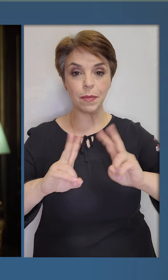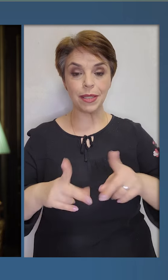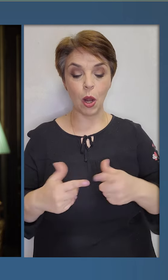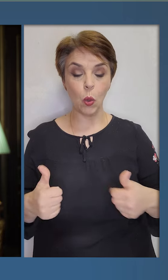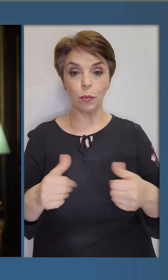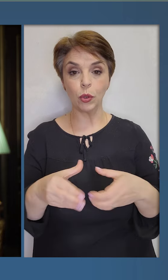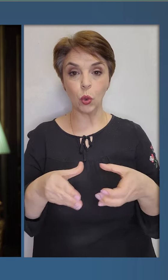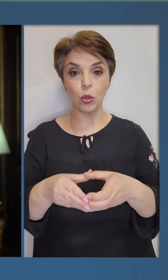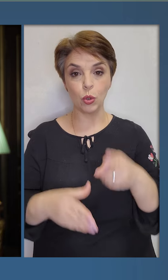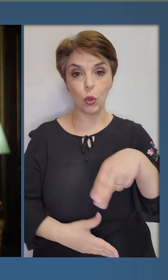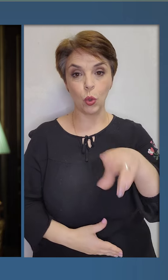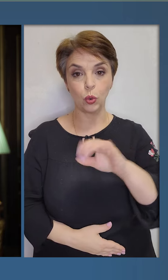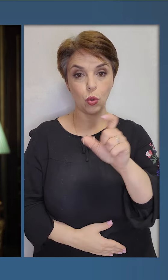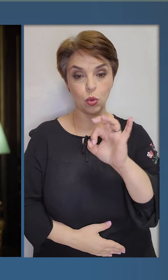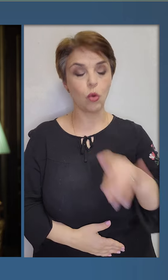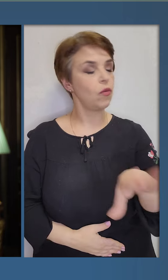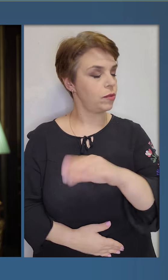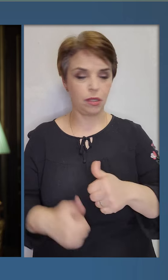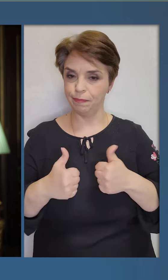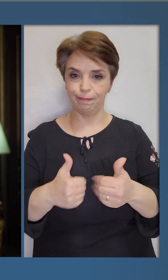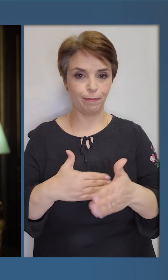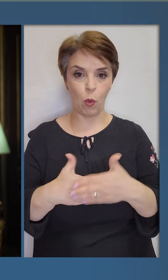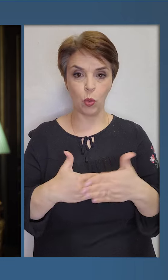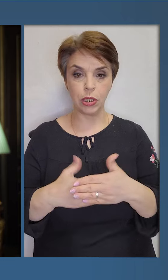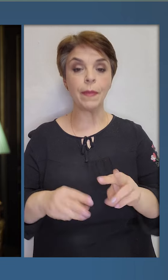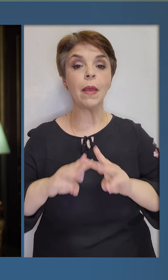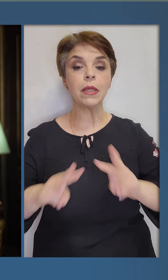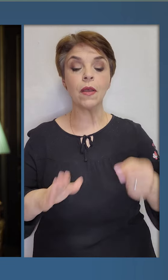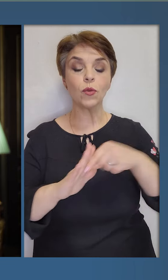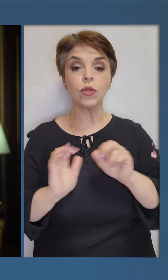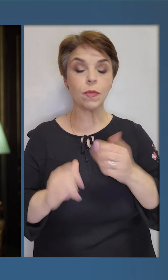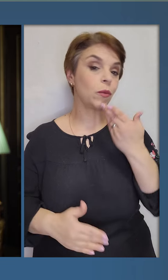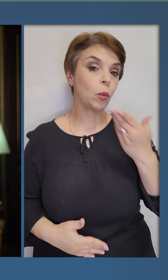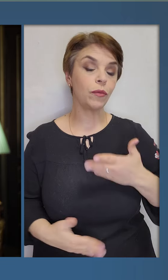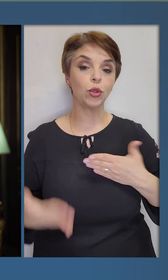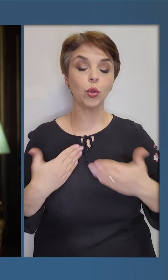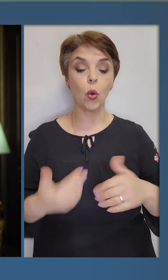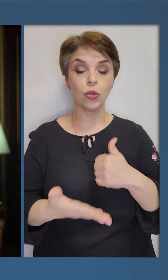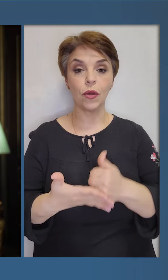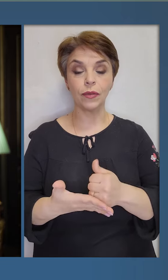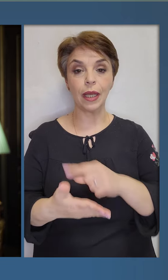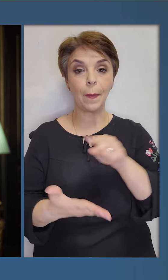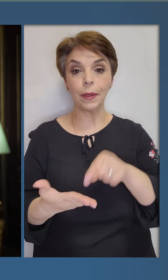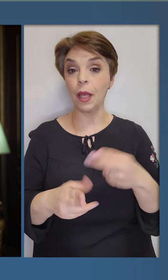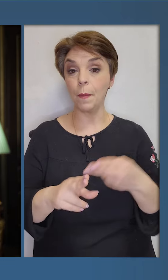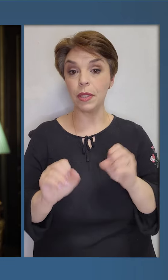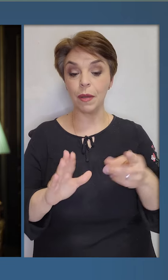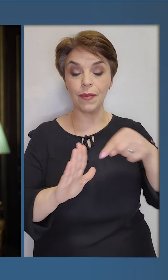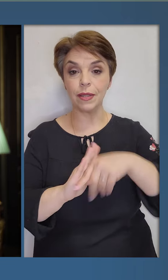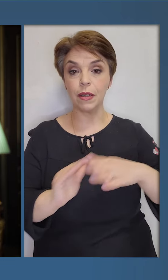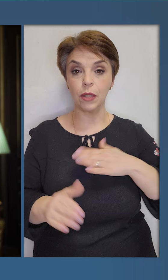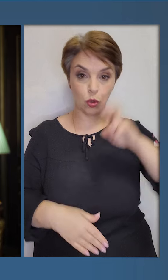спеціального підрозділу Дозор. Усі молодці. Міністр внутрішніх справ доповів щодо основних питань безпеки